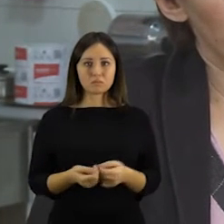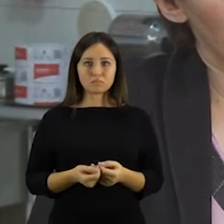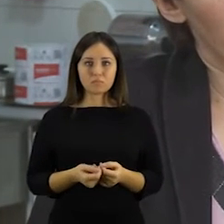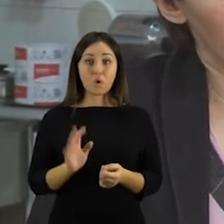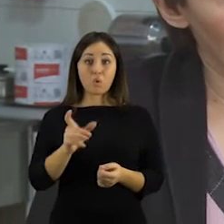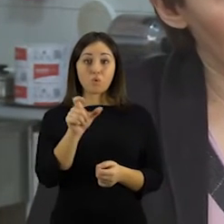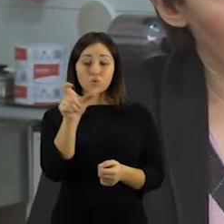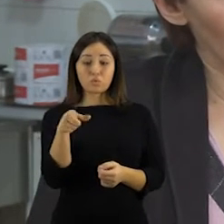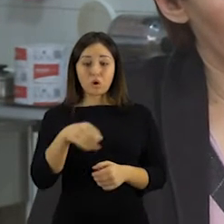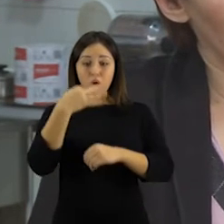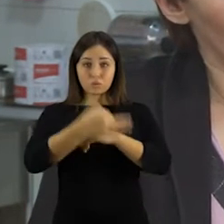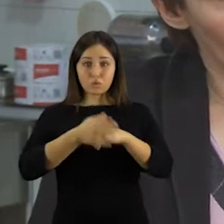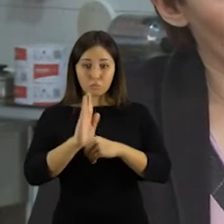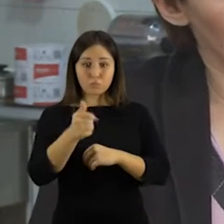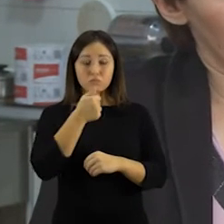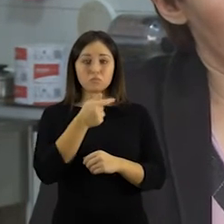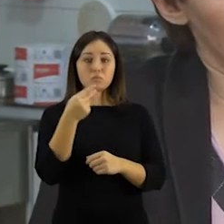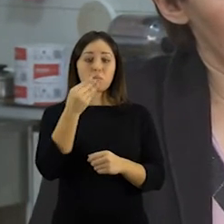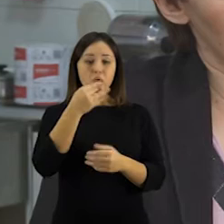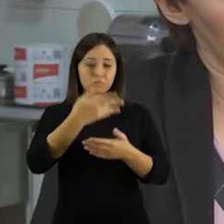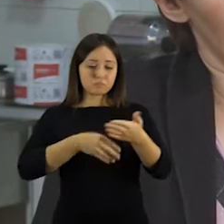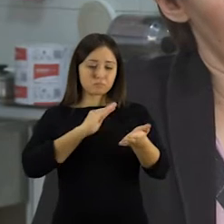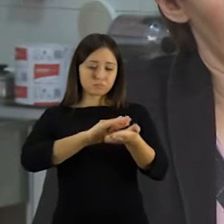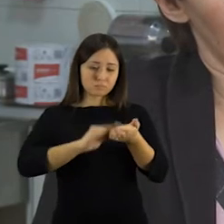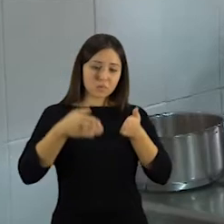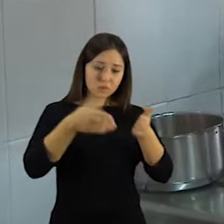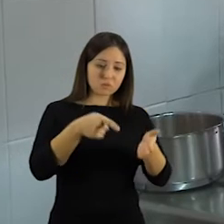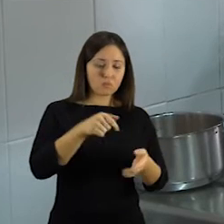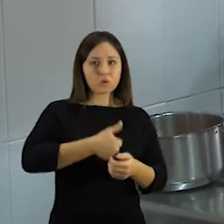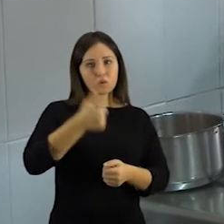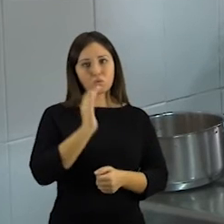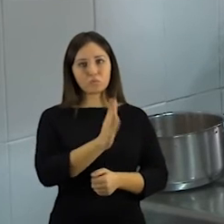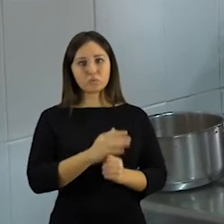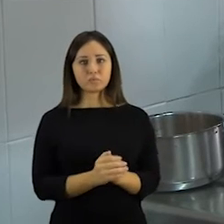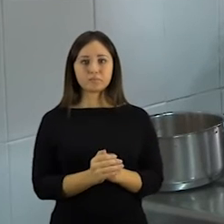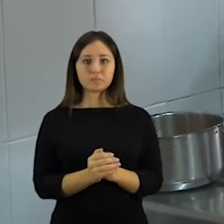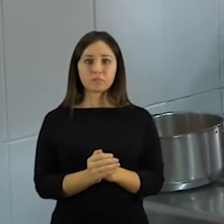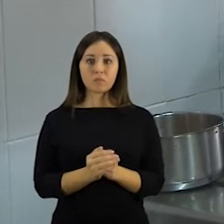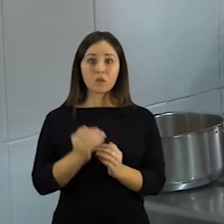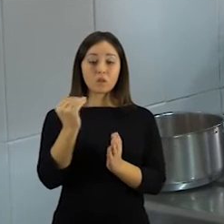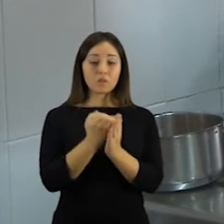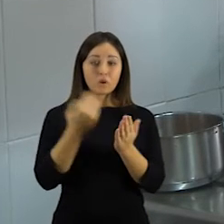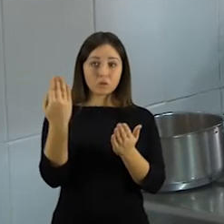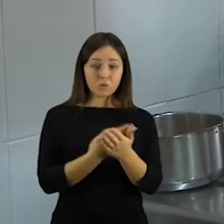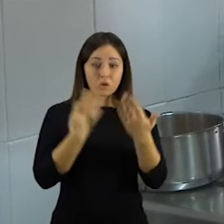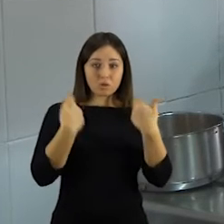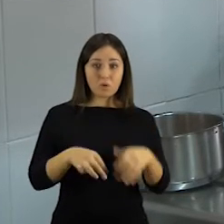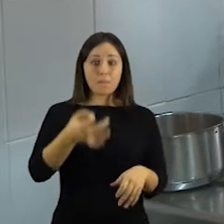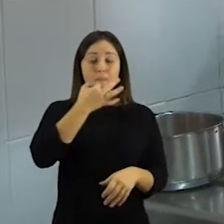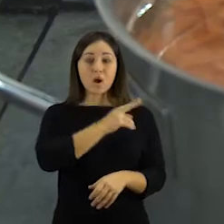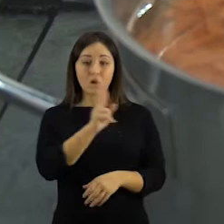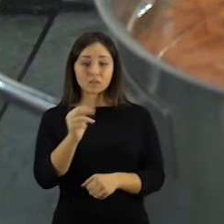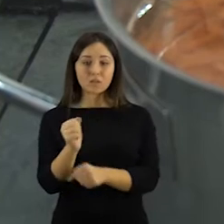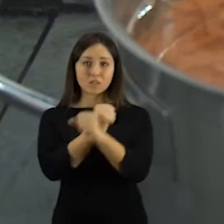dirbdamas vien tą darbą galėtum atidžiau viską atidirbti. Naujaja tvarka įtin patenkinti sanatorinio lopšelio darželio